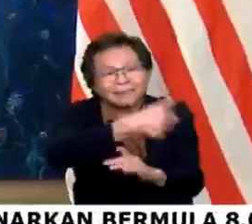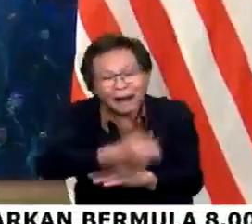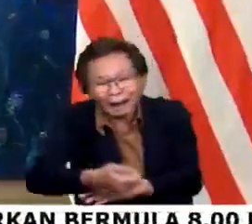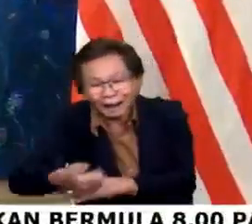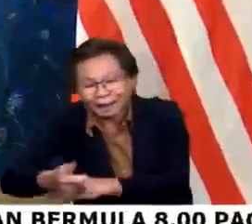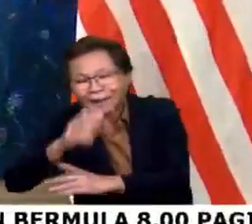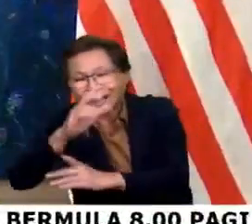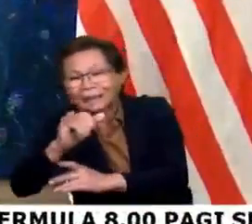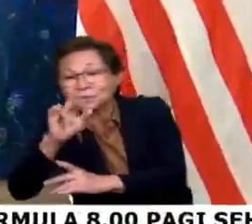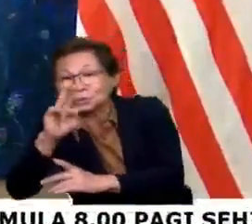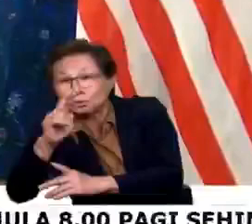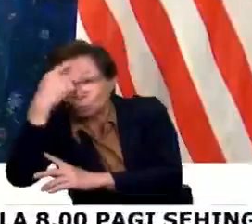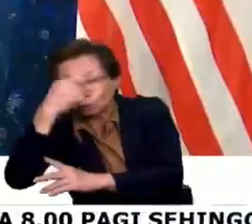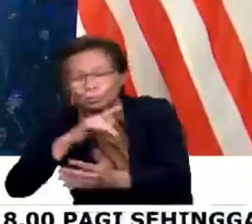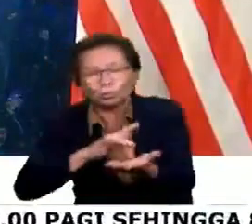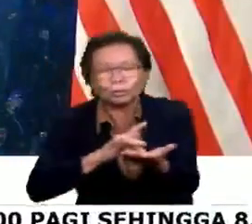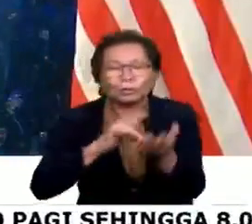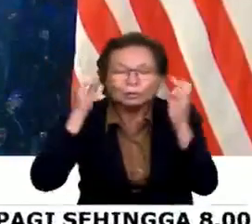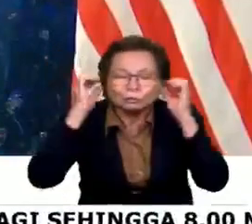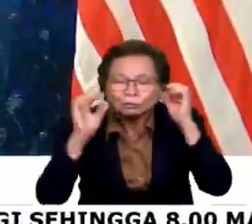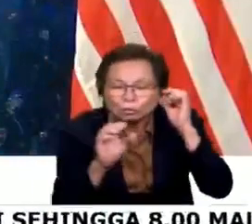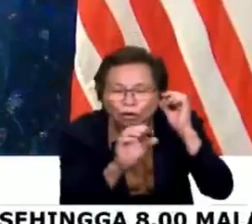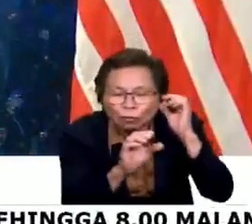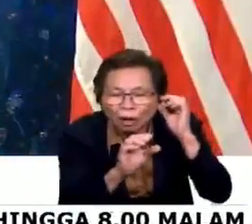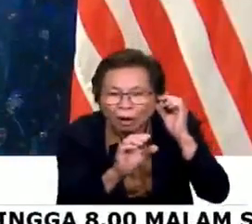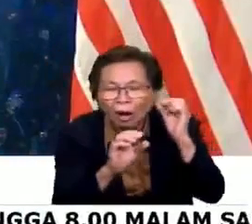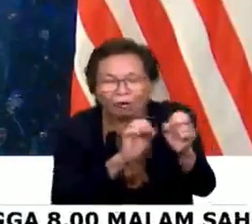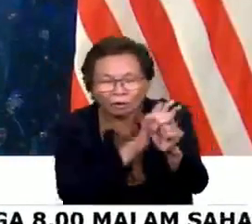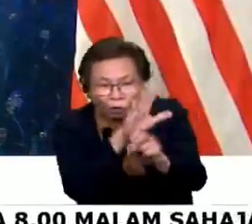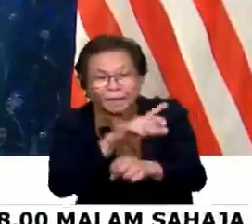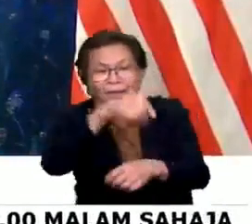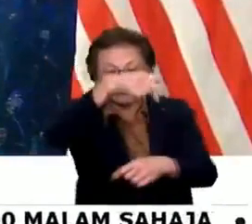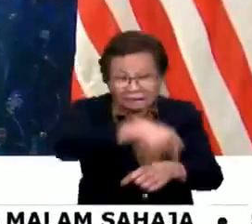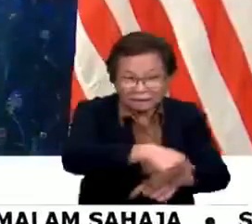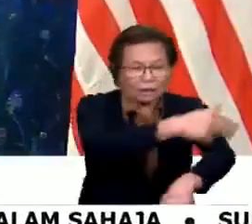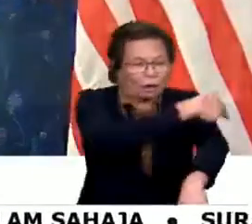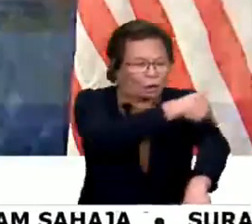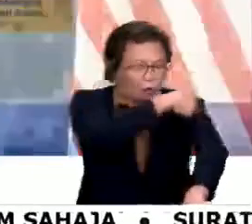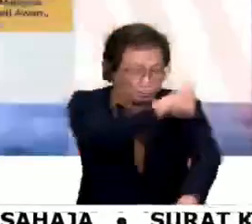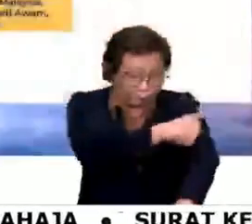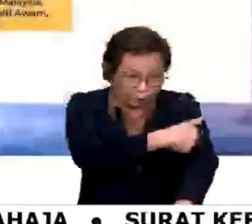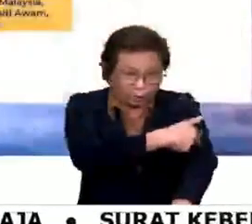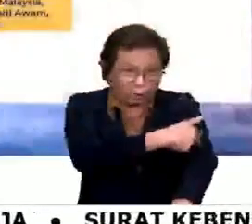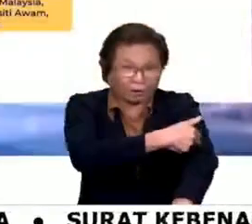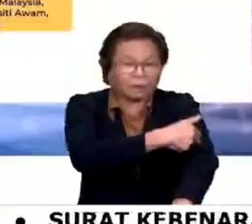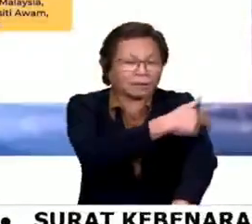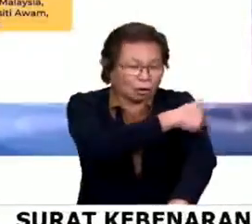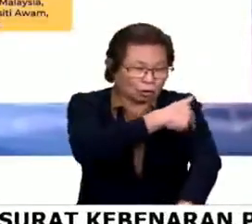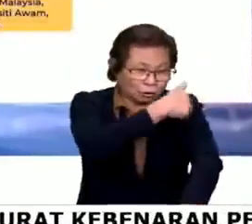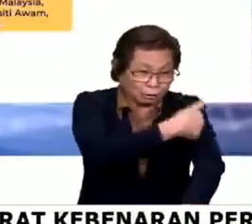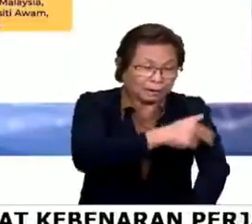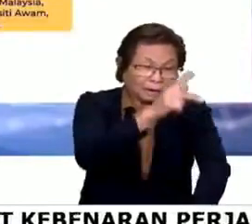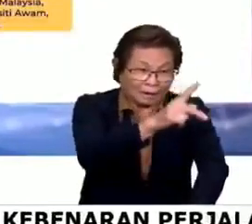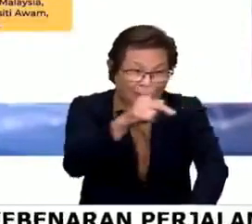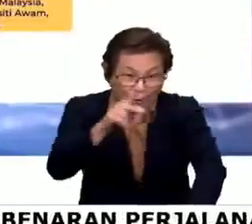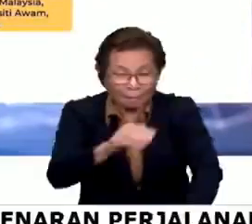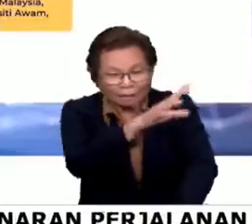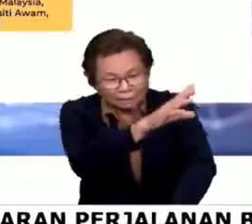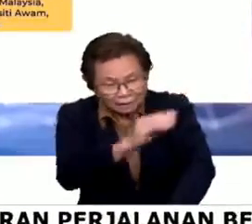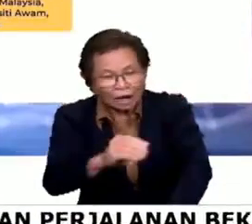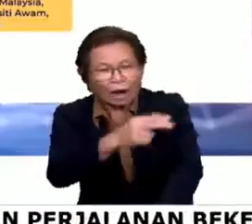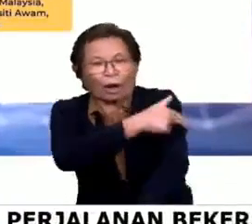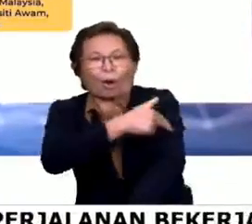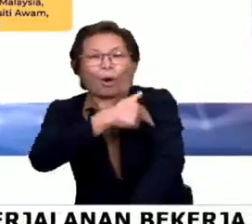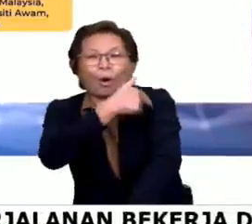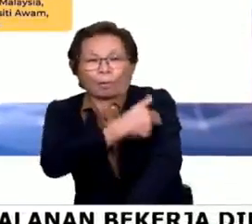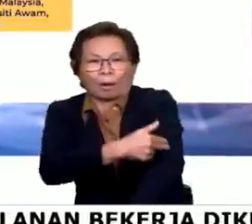ICU bagi rawatan COVID-19 bukan sahaja di hospital seliaan KKM tetapi juga